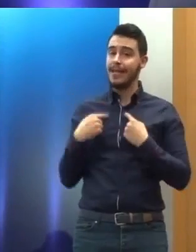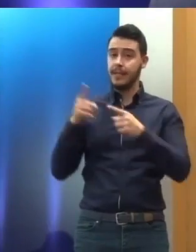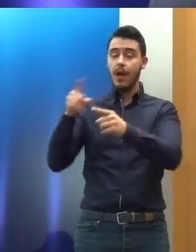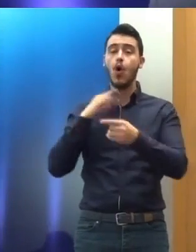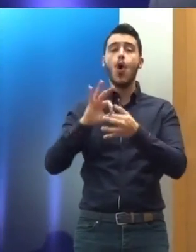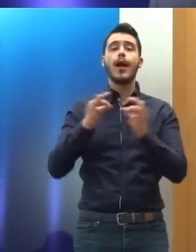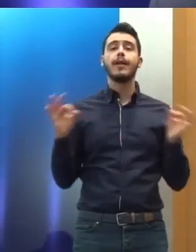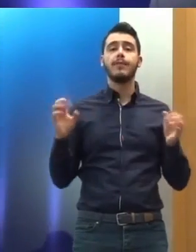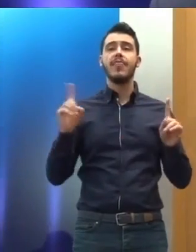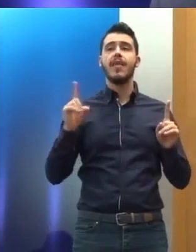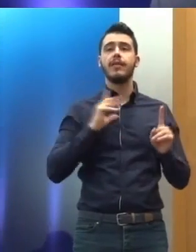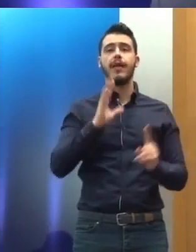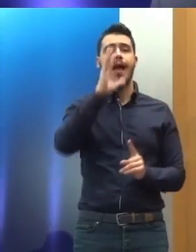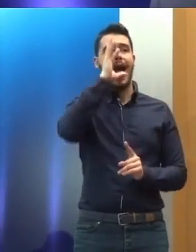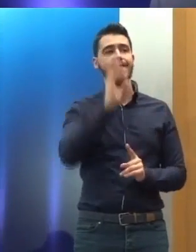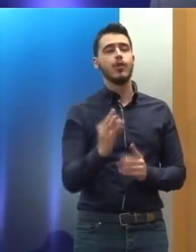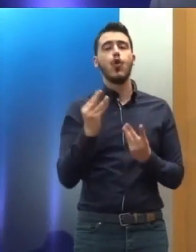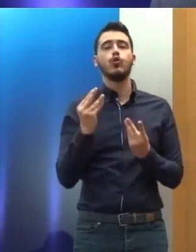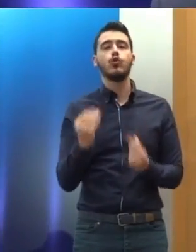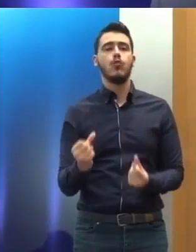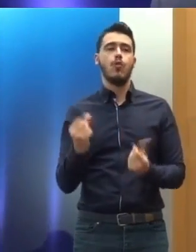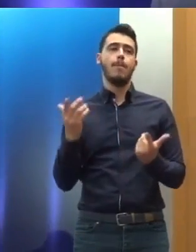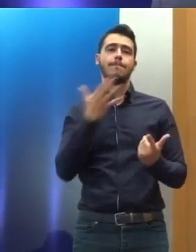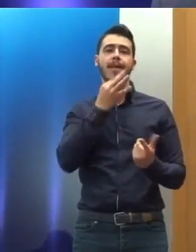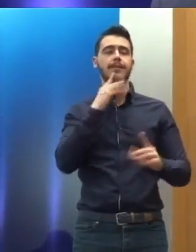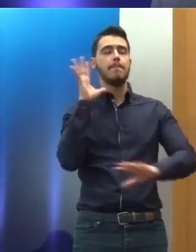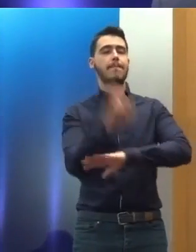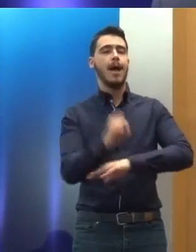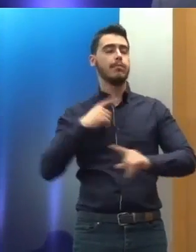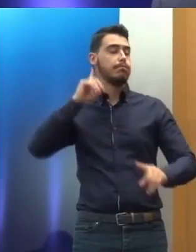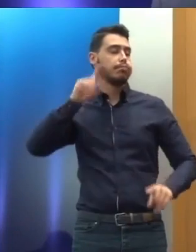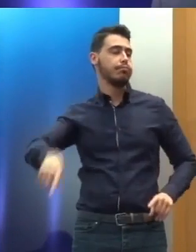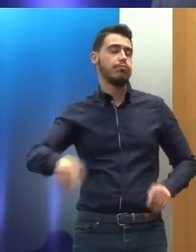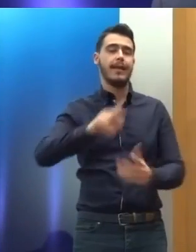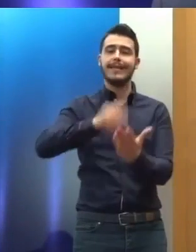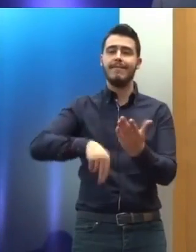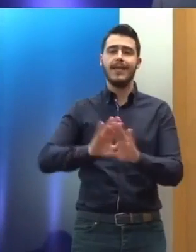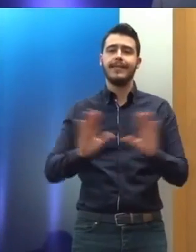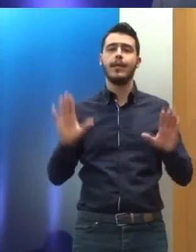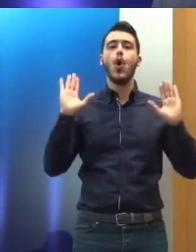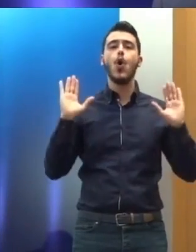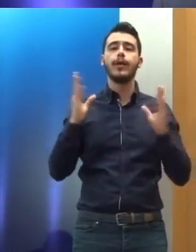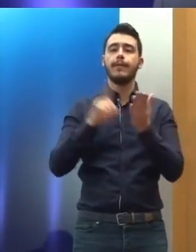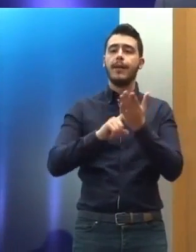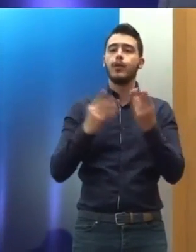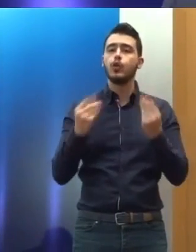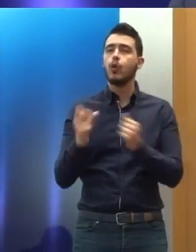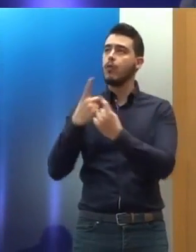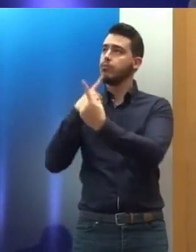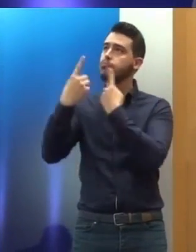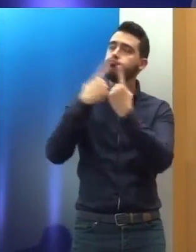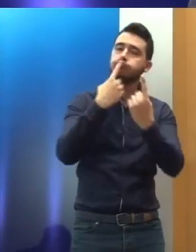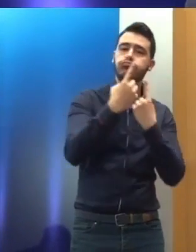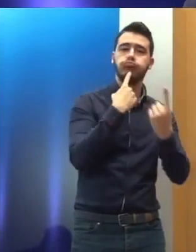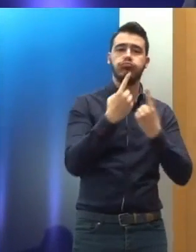αποτελούν μία αυθεντική διαπίστωση παραβίασης της σύμβασης. Δεν είναι αυτός ο ρόλος των οργάνων των συγκεκριμένων.